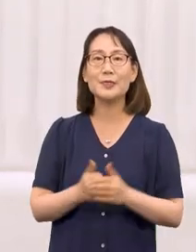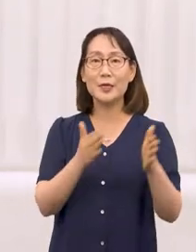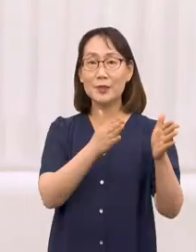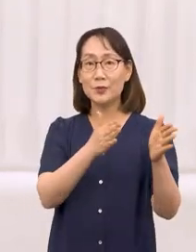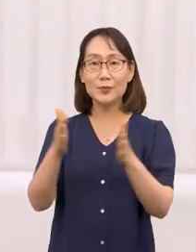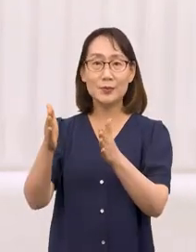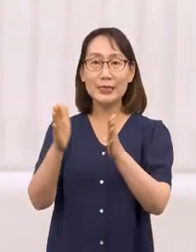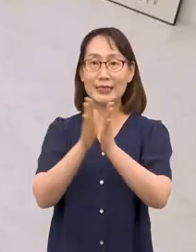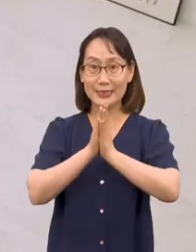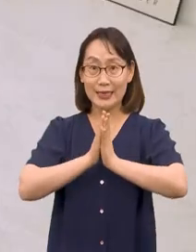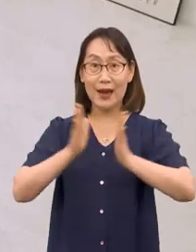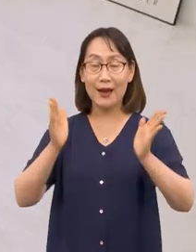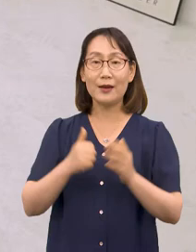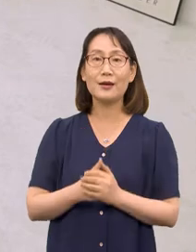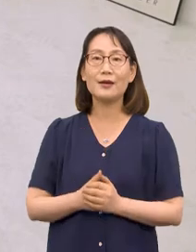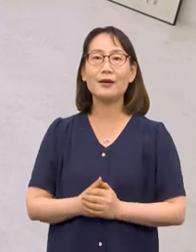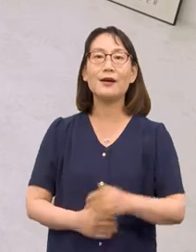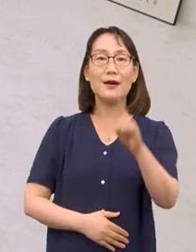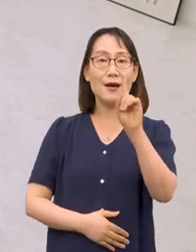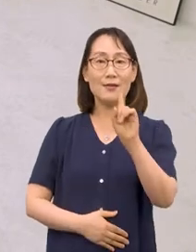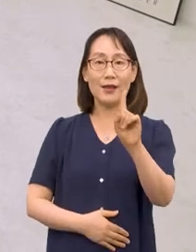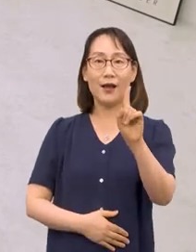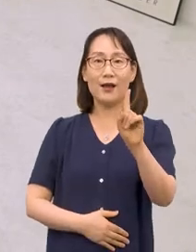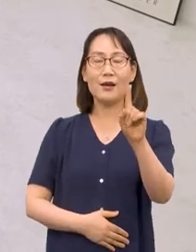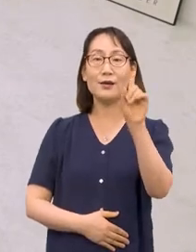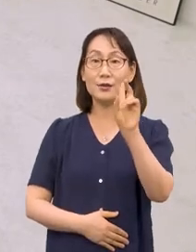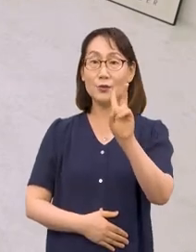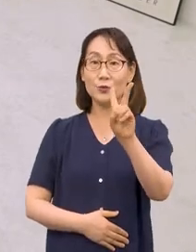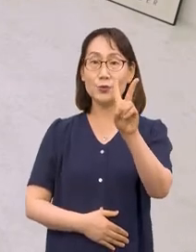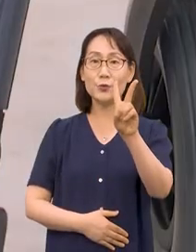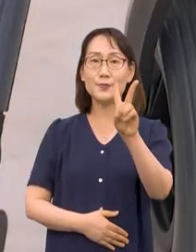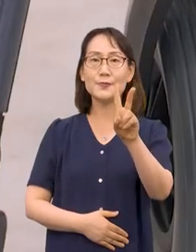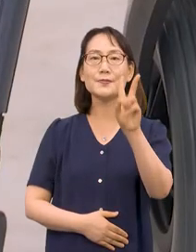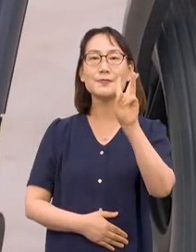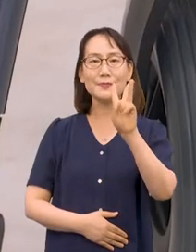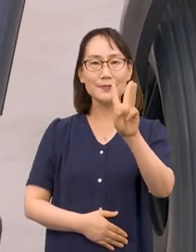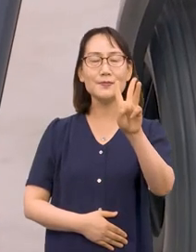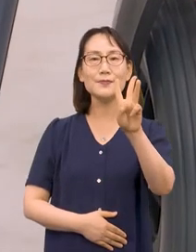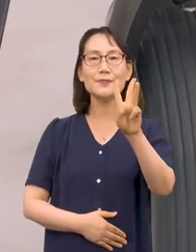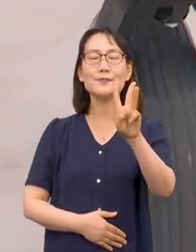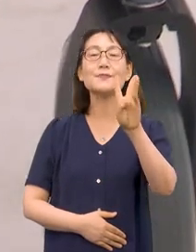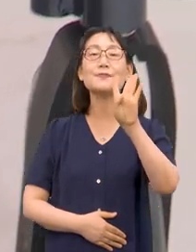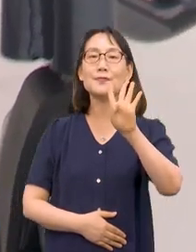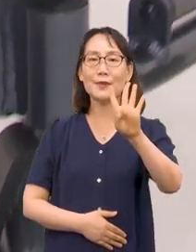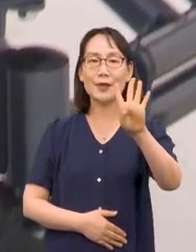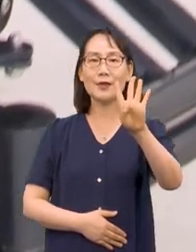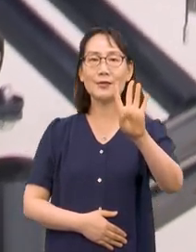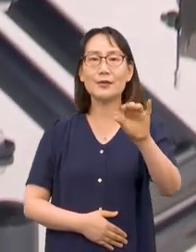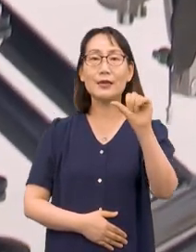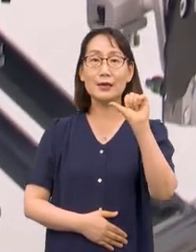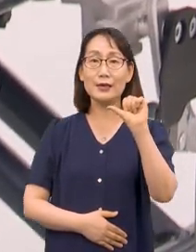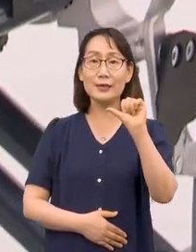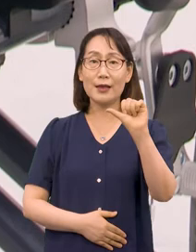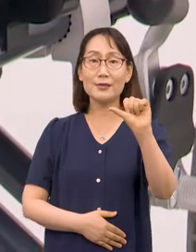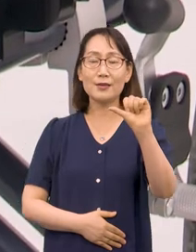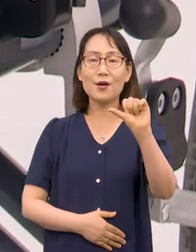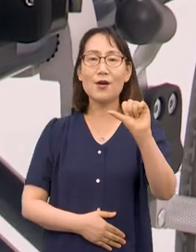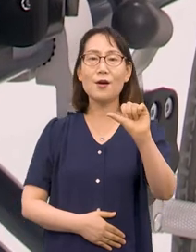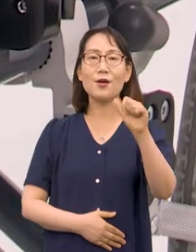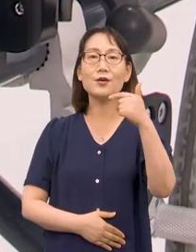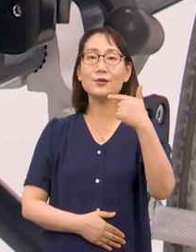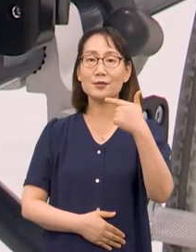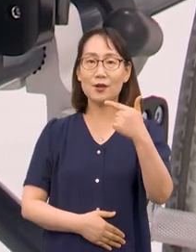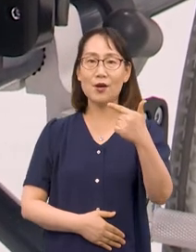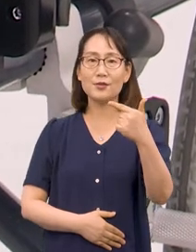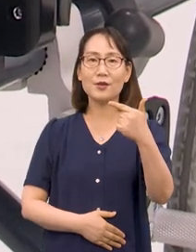시작! 하나, 둘, 셋, 넷, 다섯,